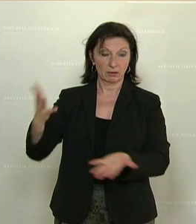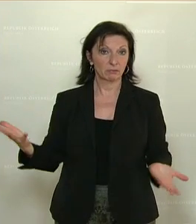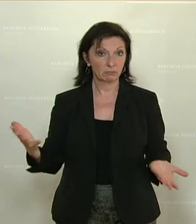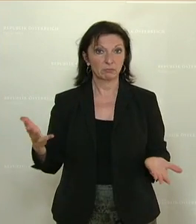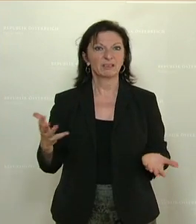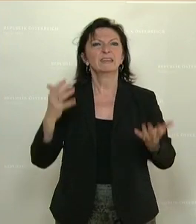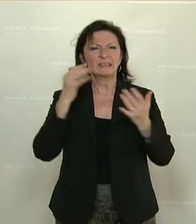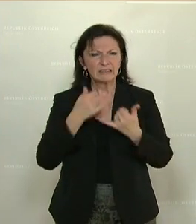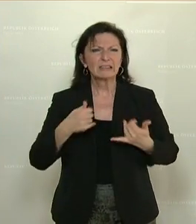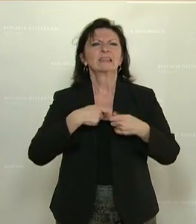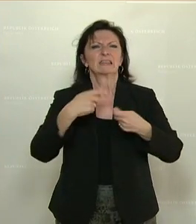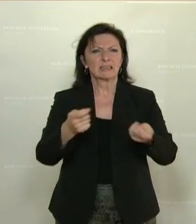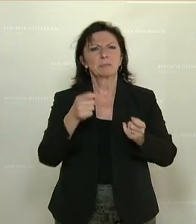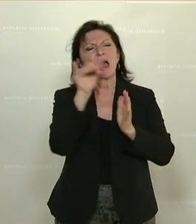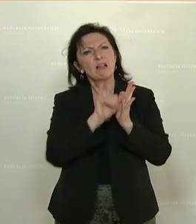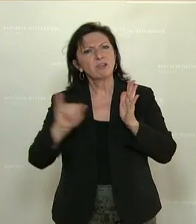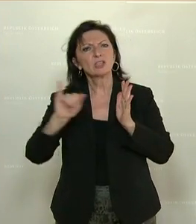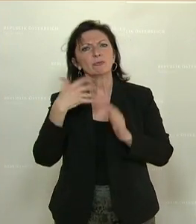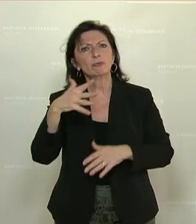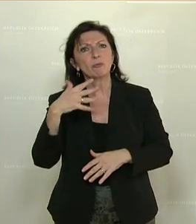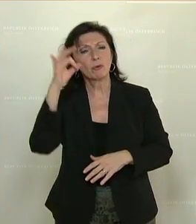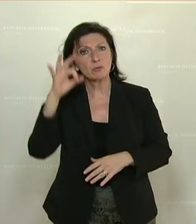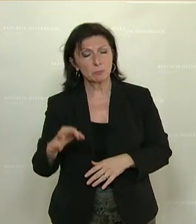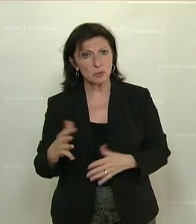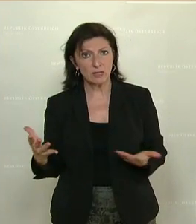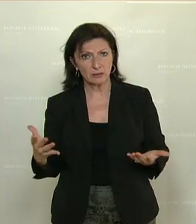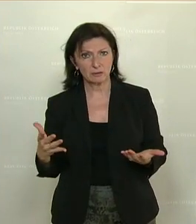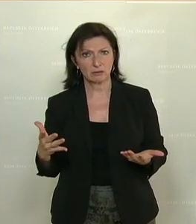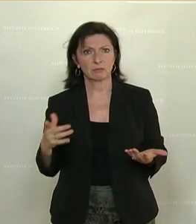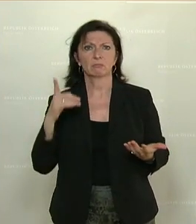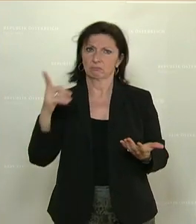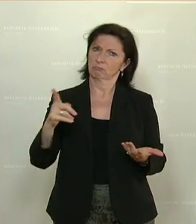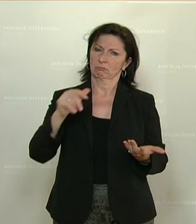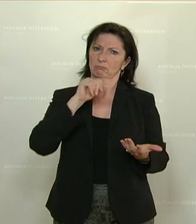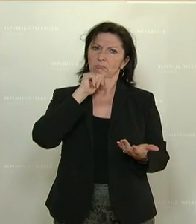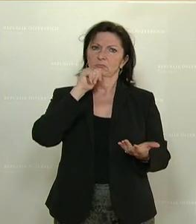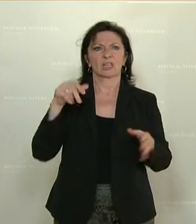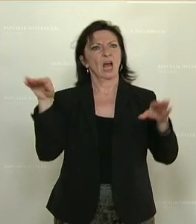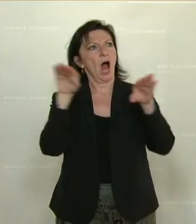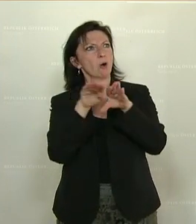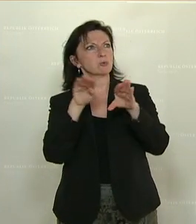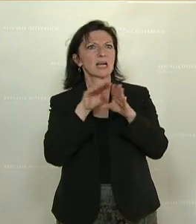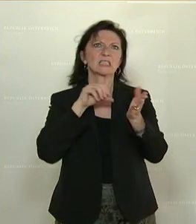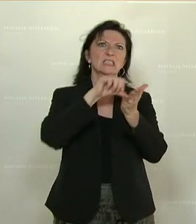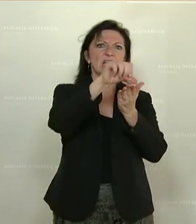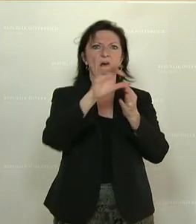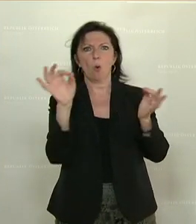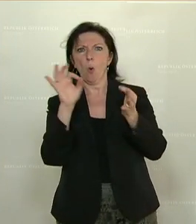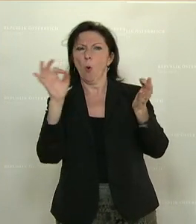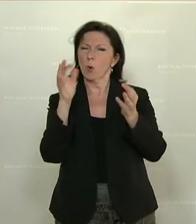eine Inflation von 55 Prozent, die weder bei Erzeugerpreisen noch bei Ausgleichszahlungen